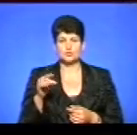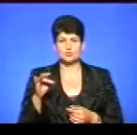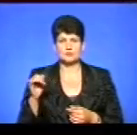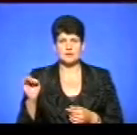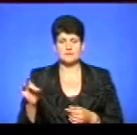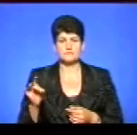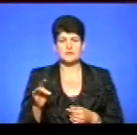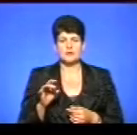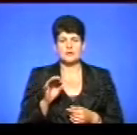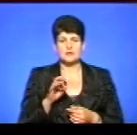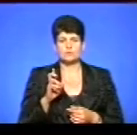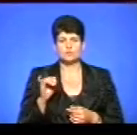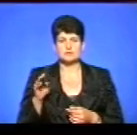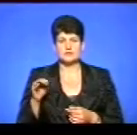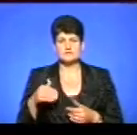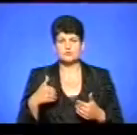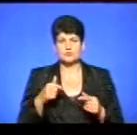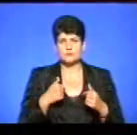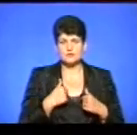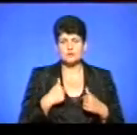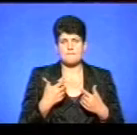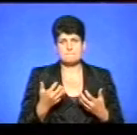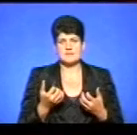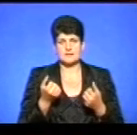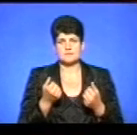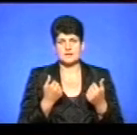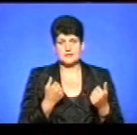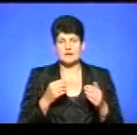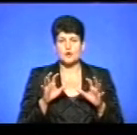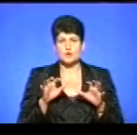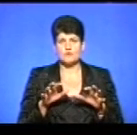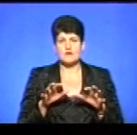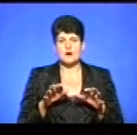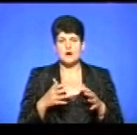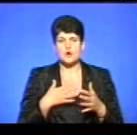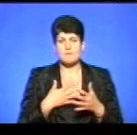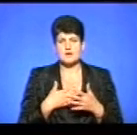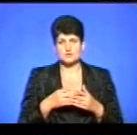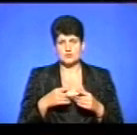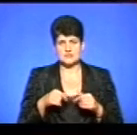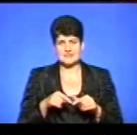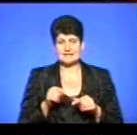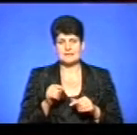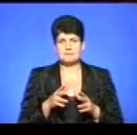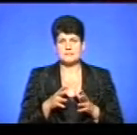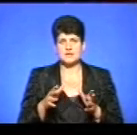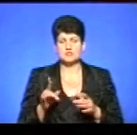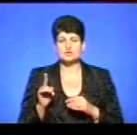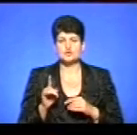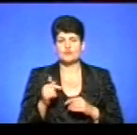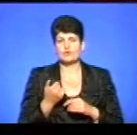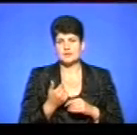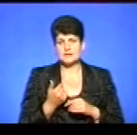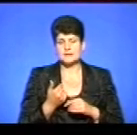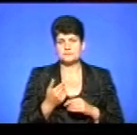Бутенко, вони звернулися до мене із тим, щоб я їх підтримала як голова громадської організації. Тим більше, що вони